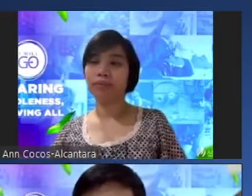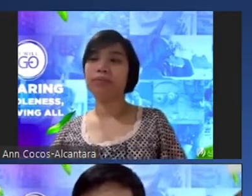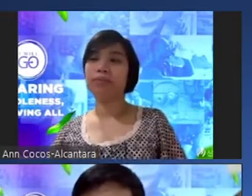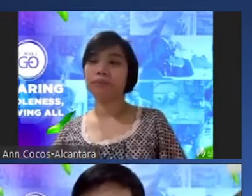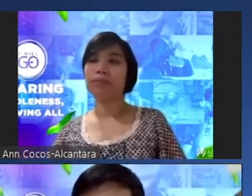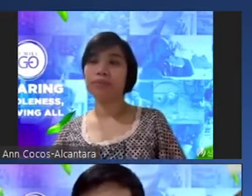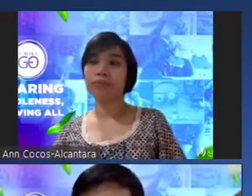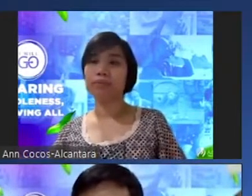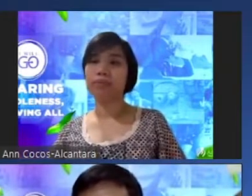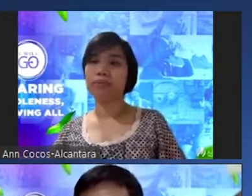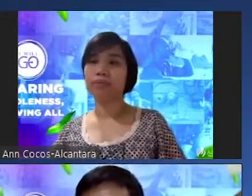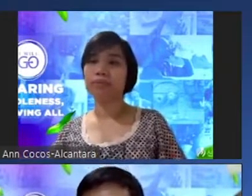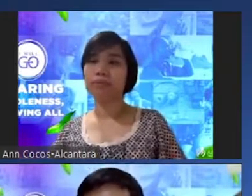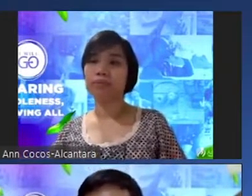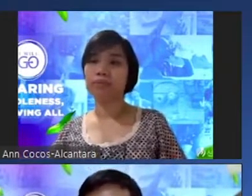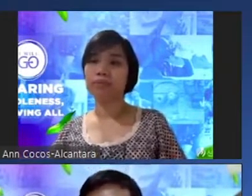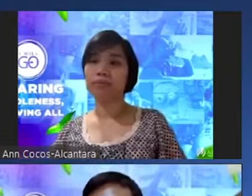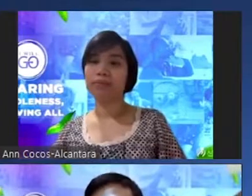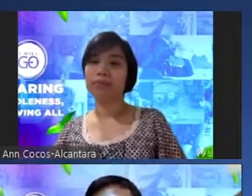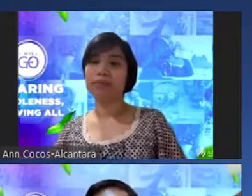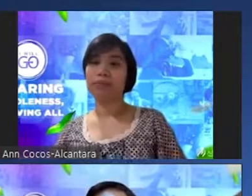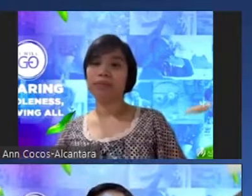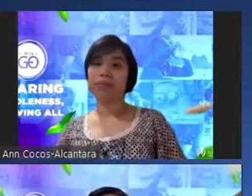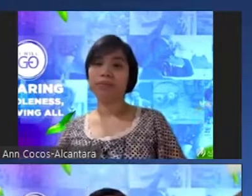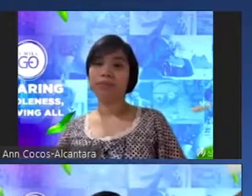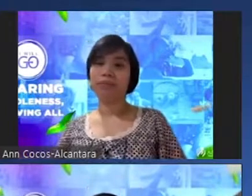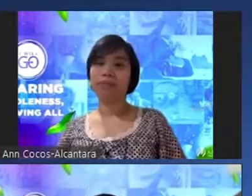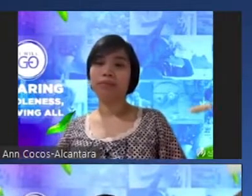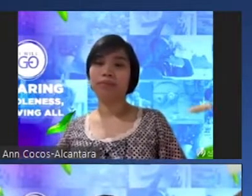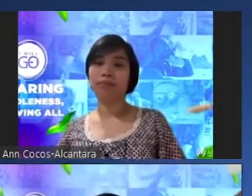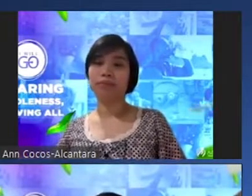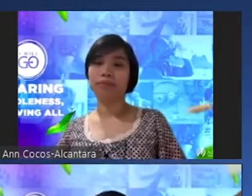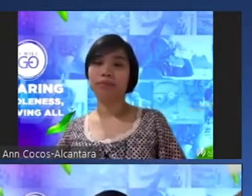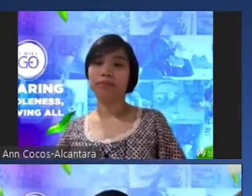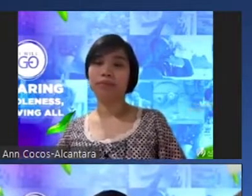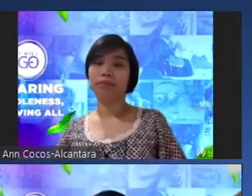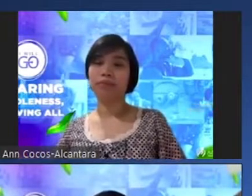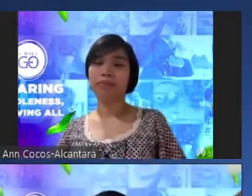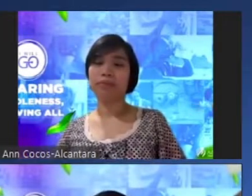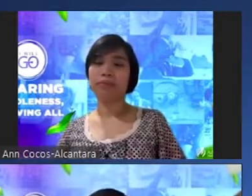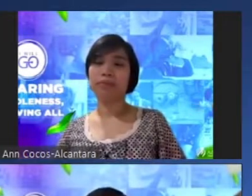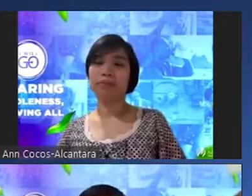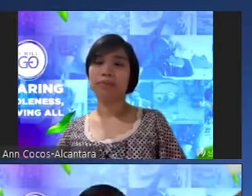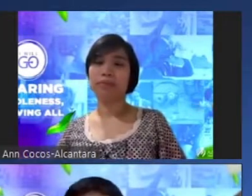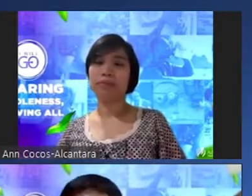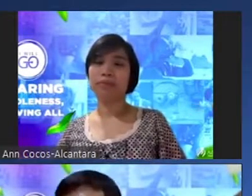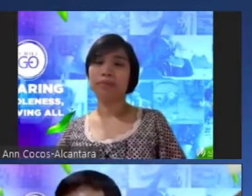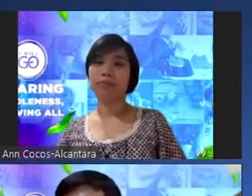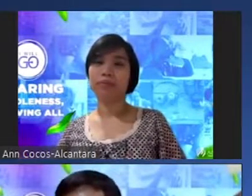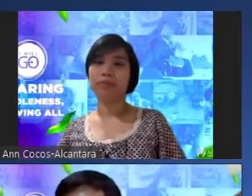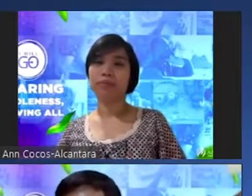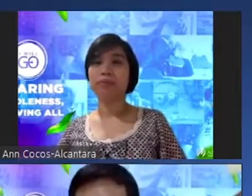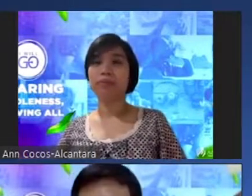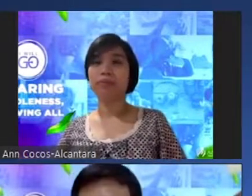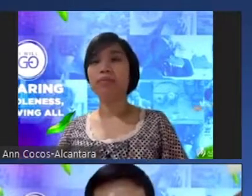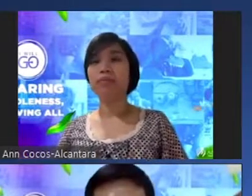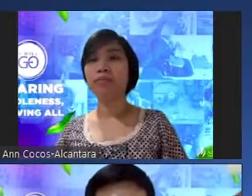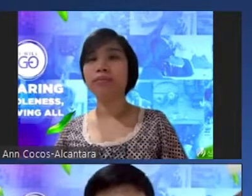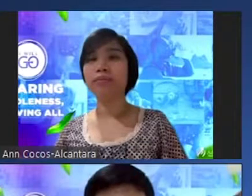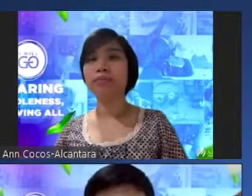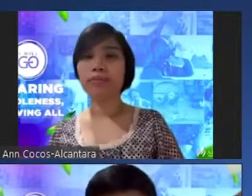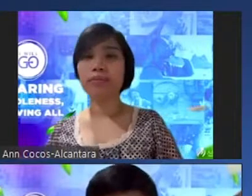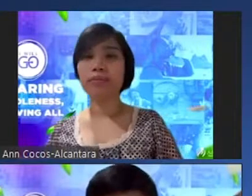isang pasyente sa hospital so umiikli and then meron din mga studies na it reduces anxiety